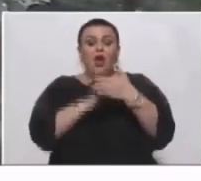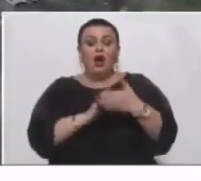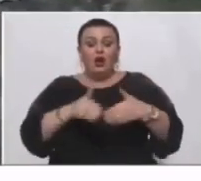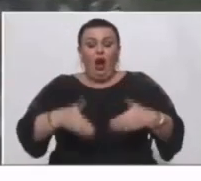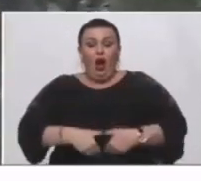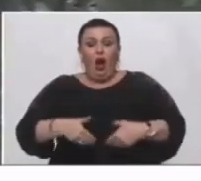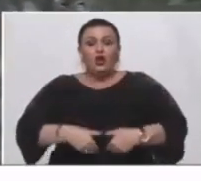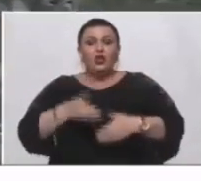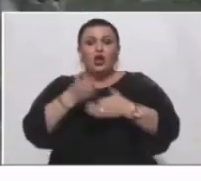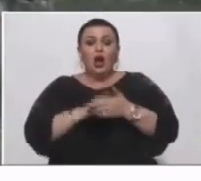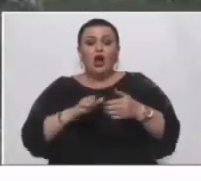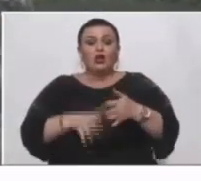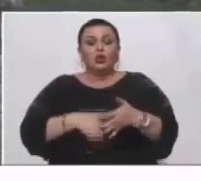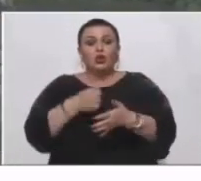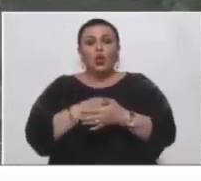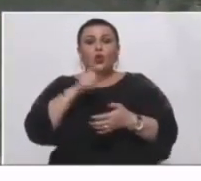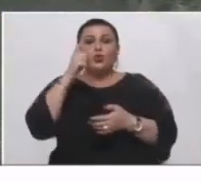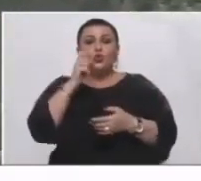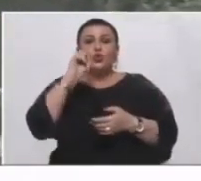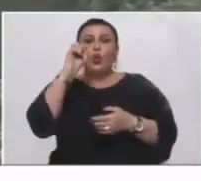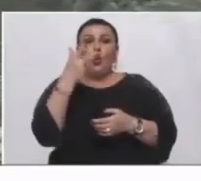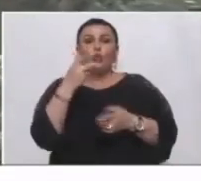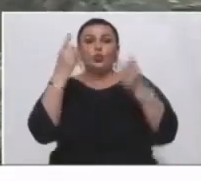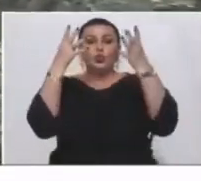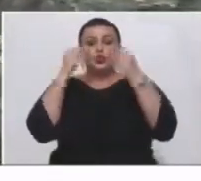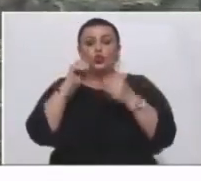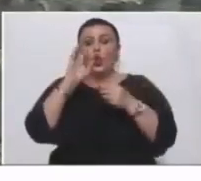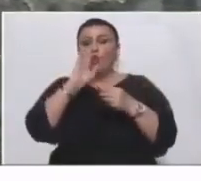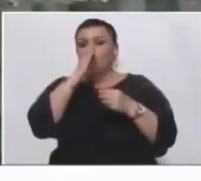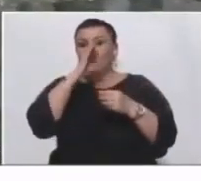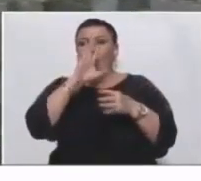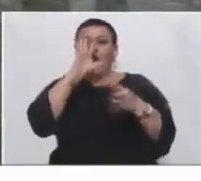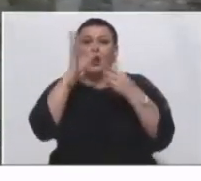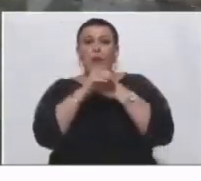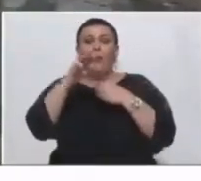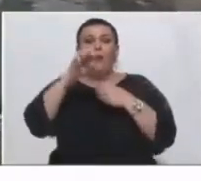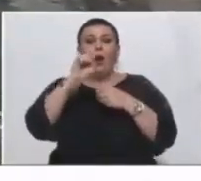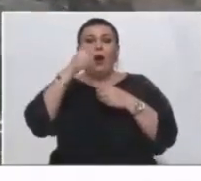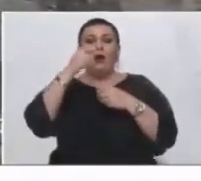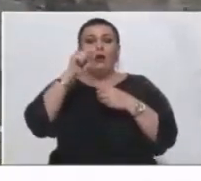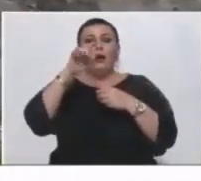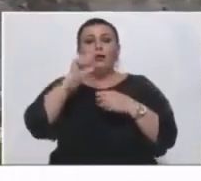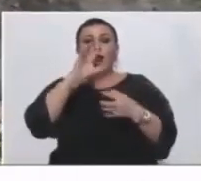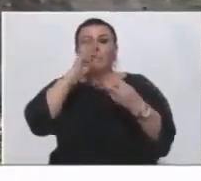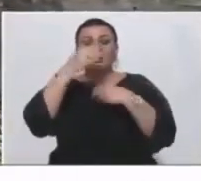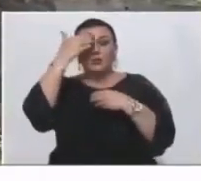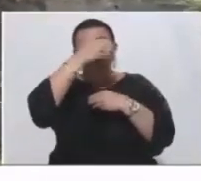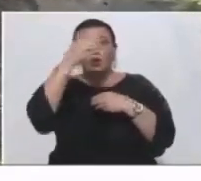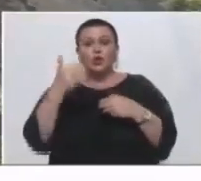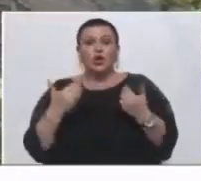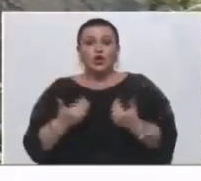tox, 113 gün insanlar düşməndən gizlənmək üçün mülkə hali mağaralarda yaşadı